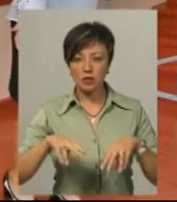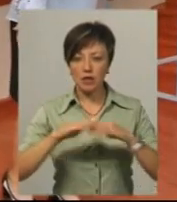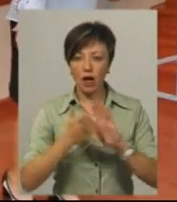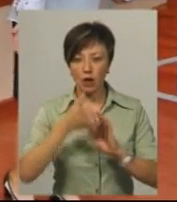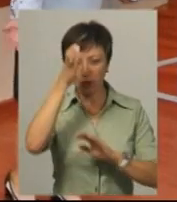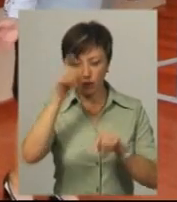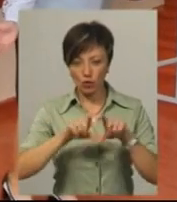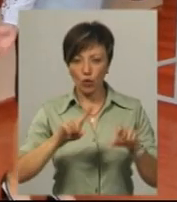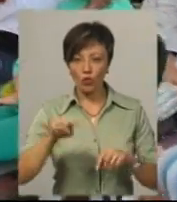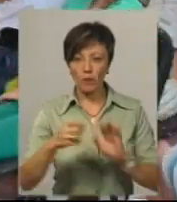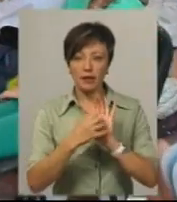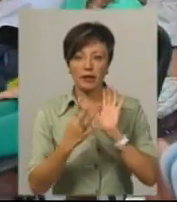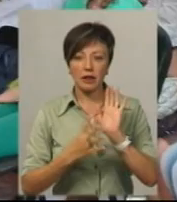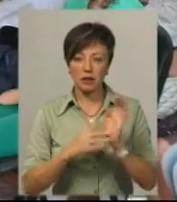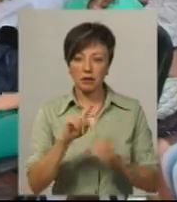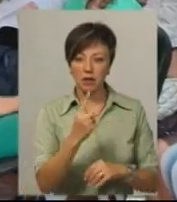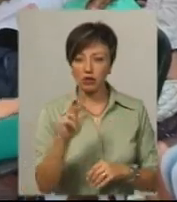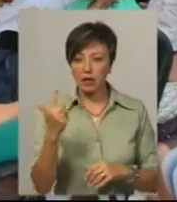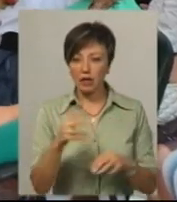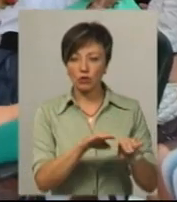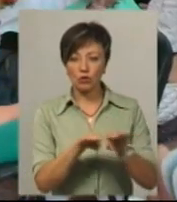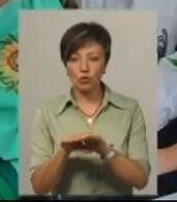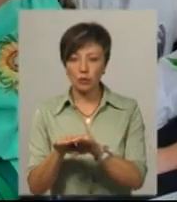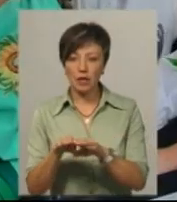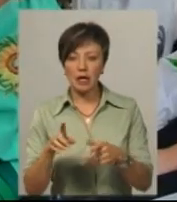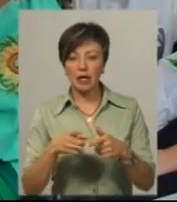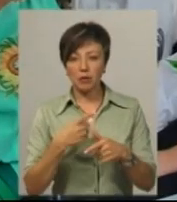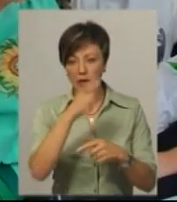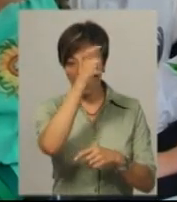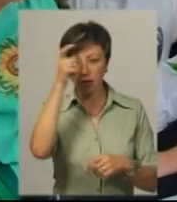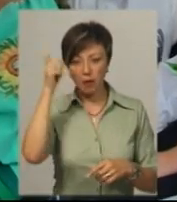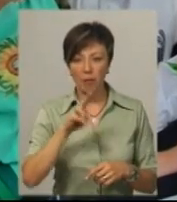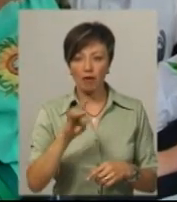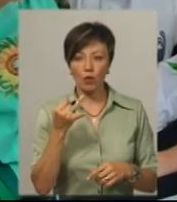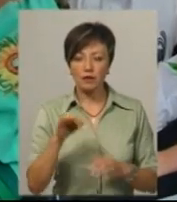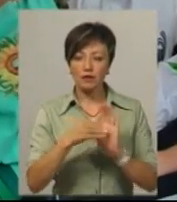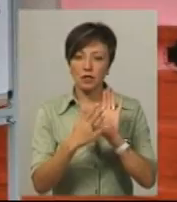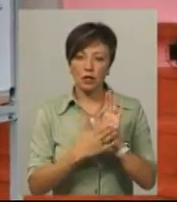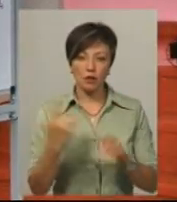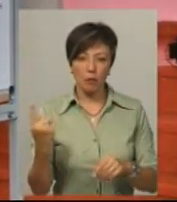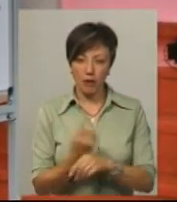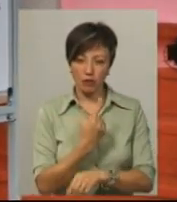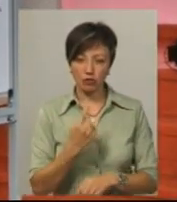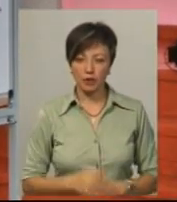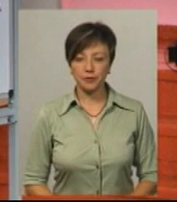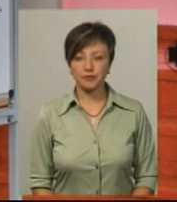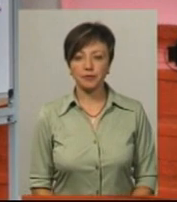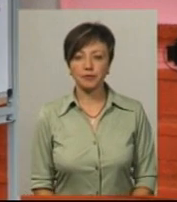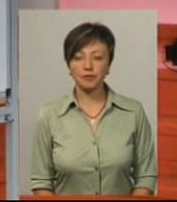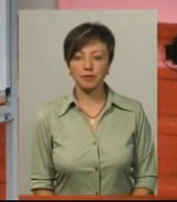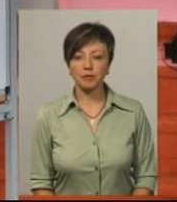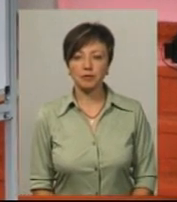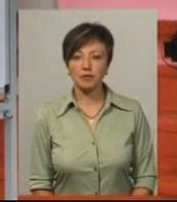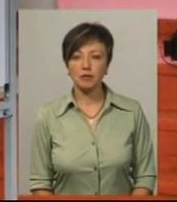загальноосвітній школі номер 19 перших третіх ступенів імені академіка Михайла Павловського відзначили вперше. Андрій Гумений, Анастасія